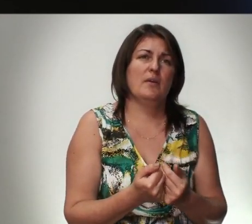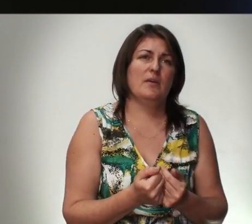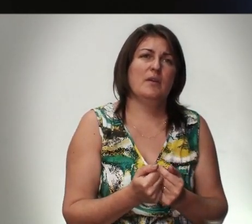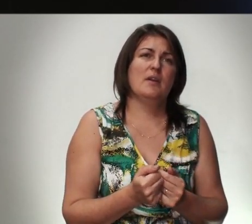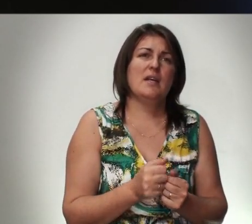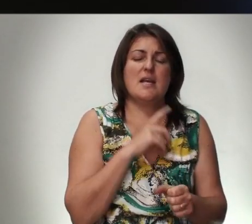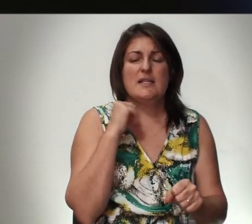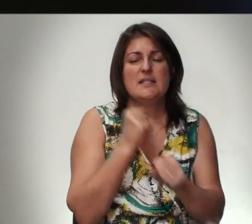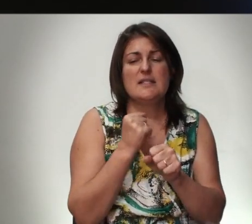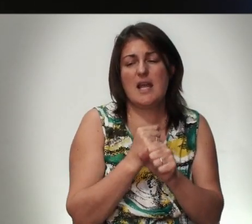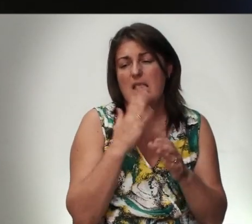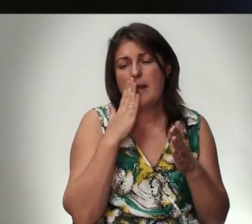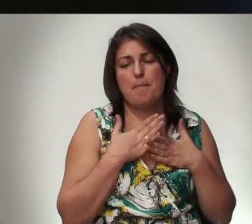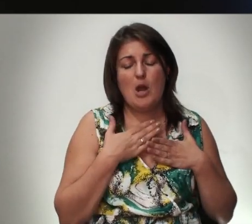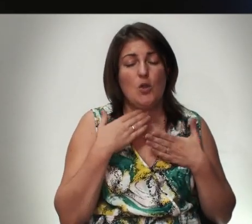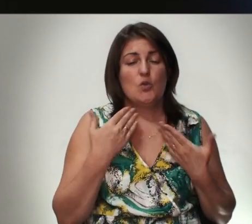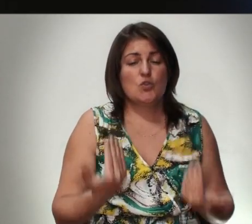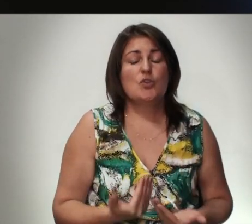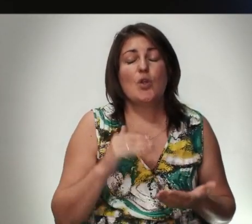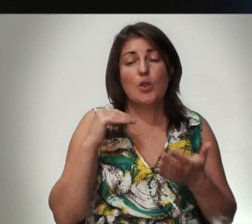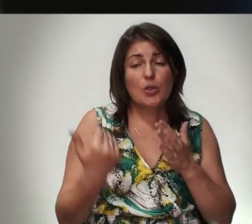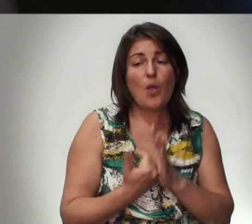Сделай Мою Жизнь Новой И Счастливой